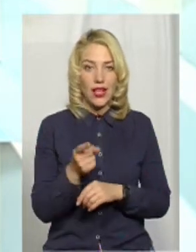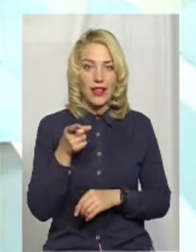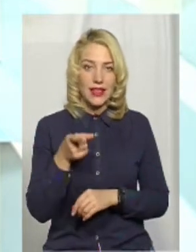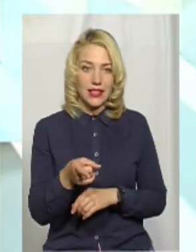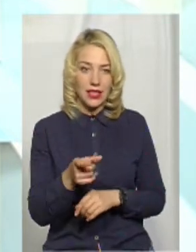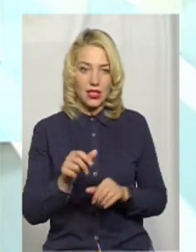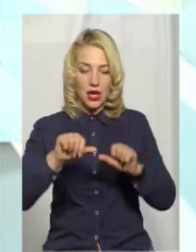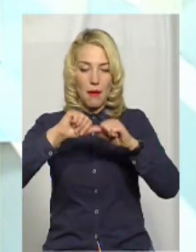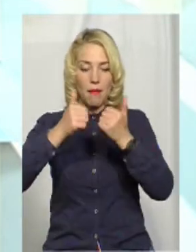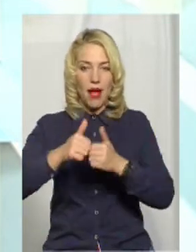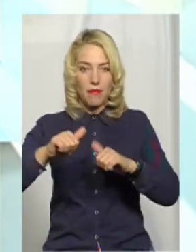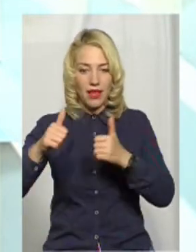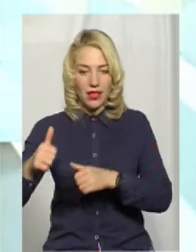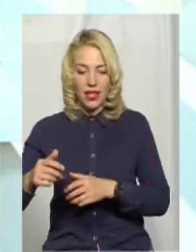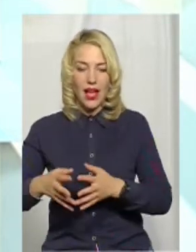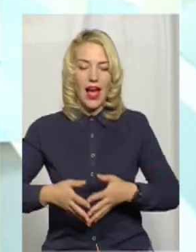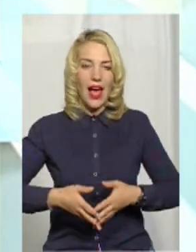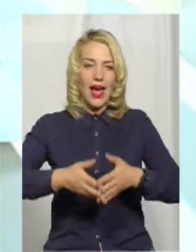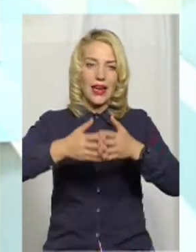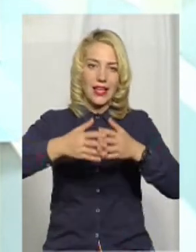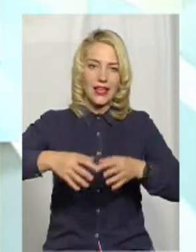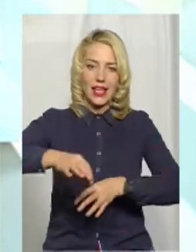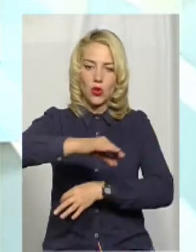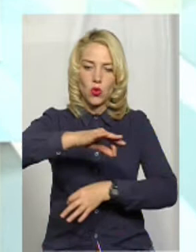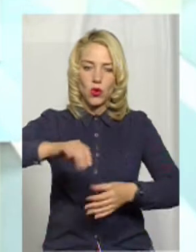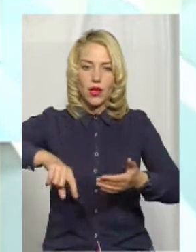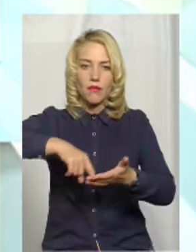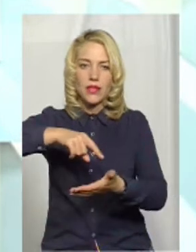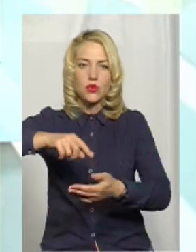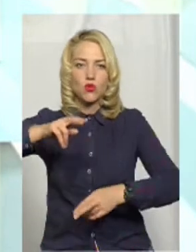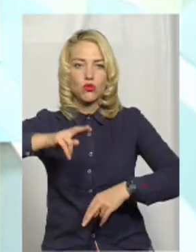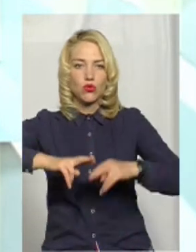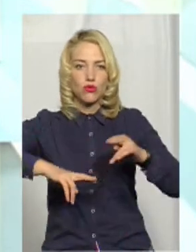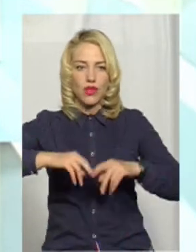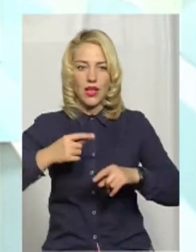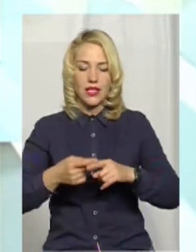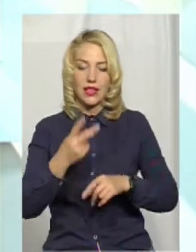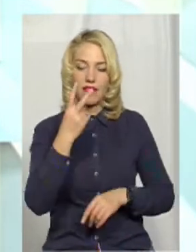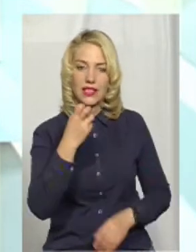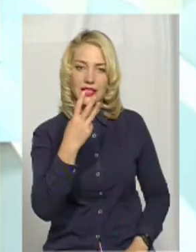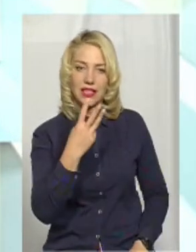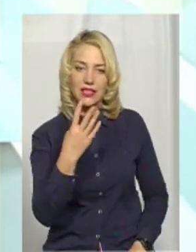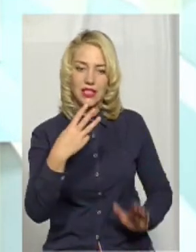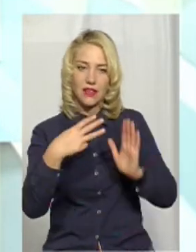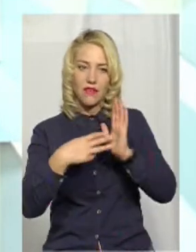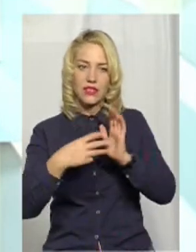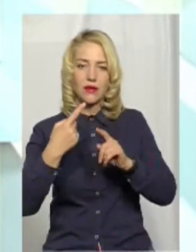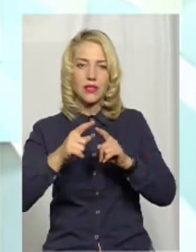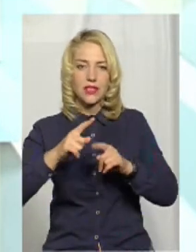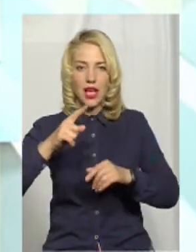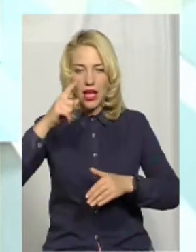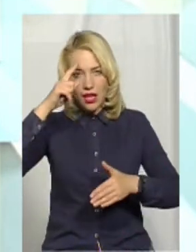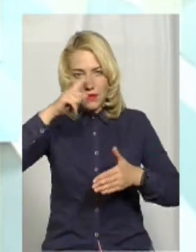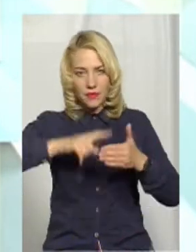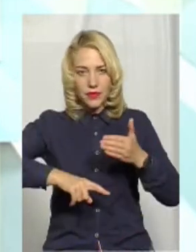'ятки та об'єкти архітектури містобудування. І серед них 238 – це є сакральна архітектура.